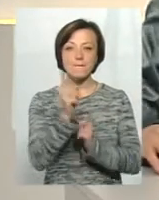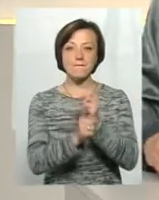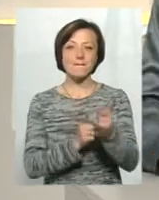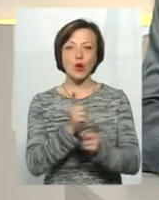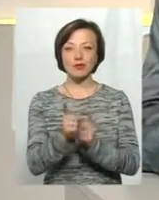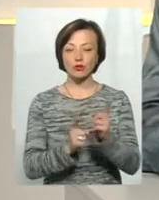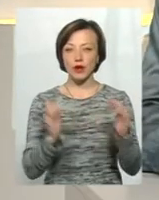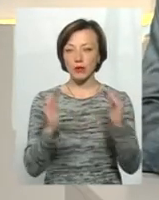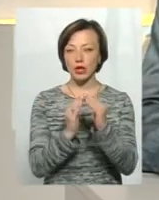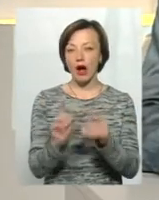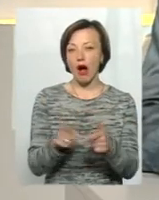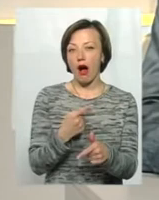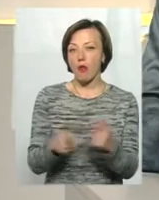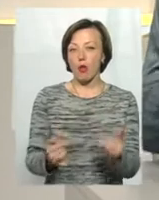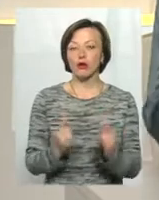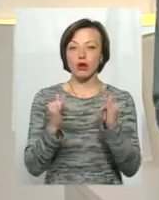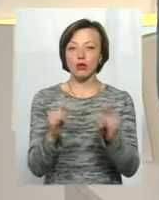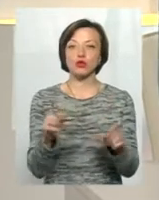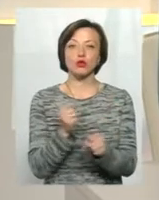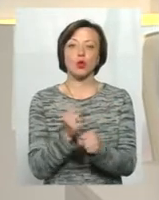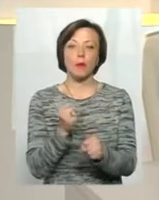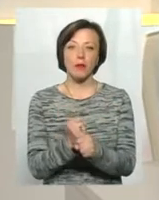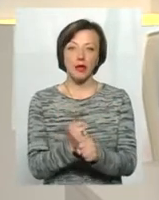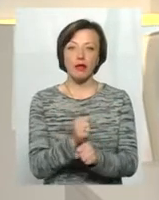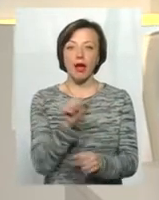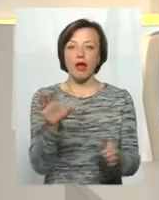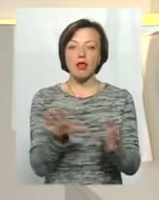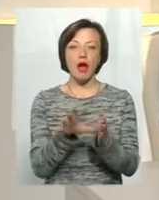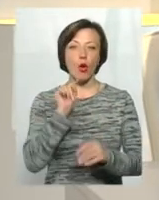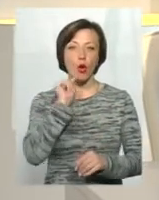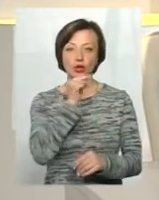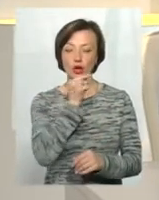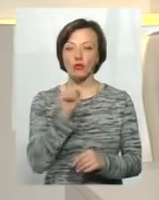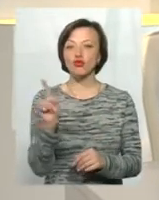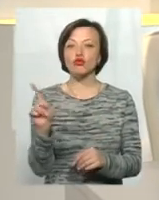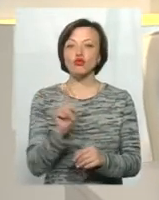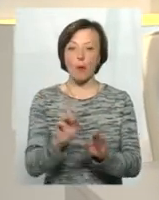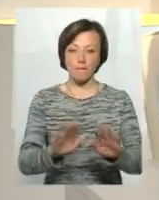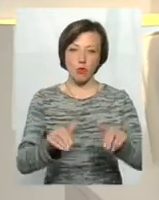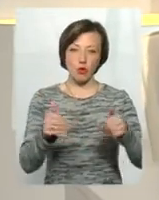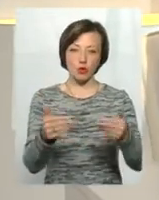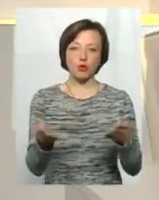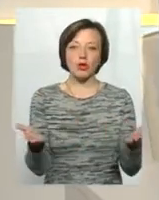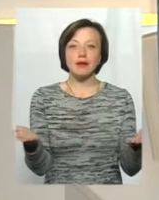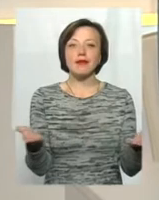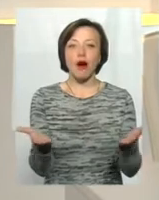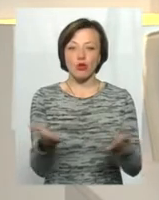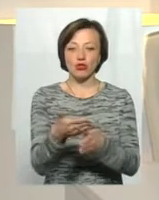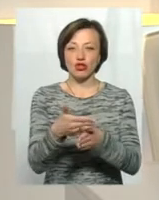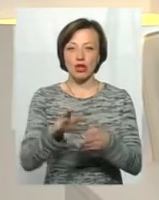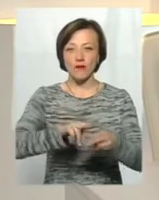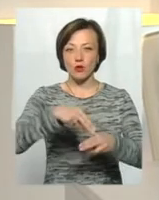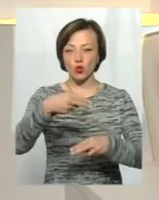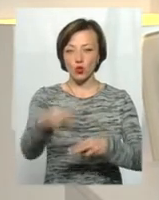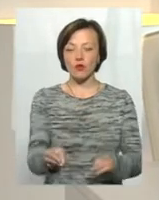або ж для того, щоб зробити його енергоощадним. Що, власне, пропонують, яку частку відшкодовують і